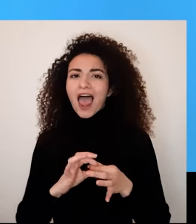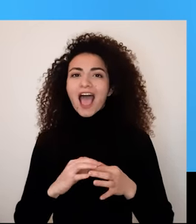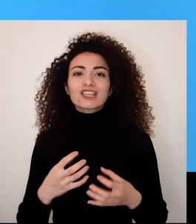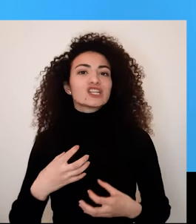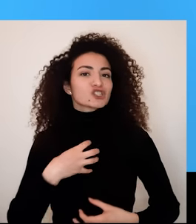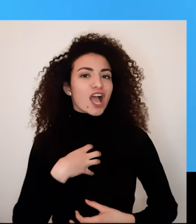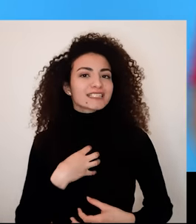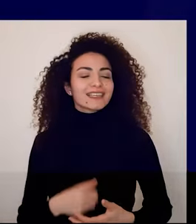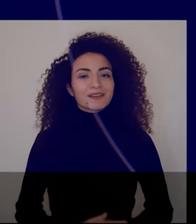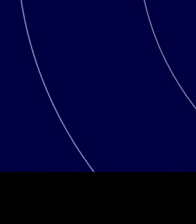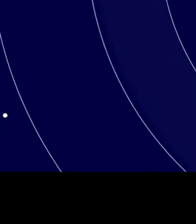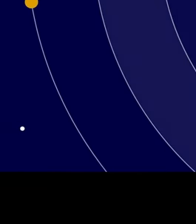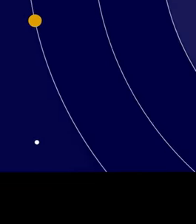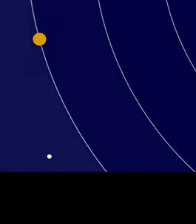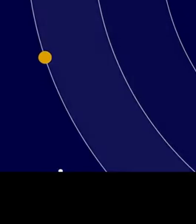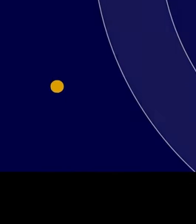سعيدة وناجحة